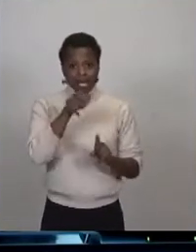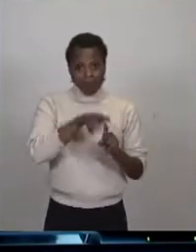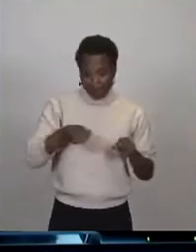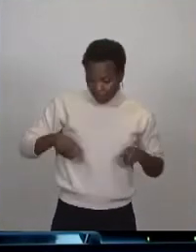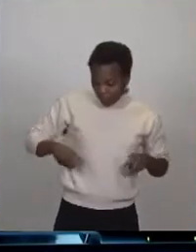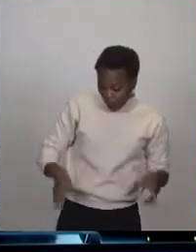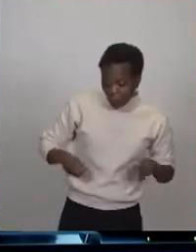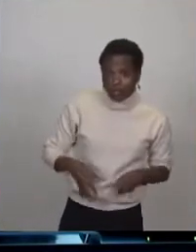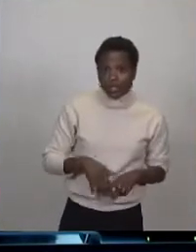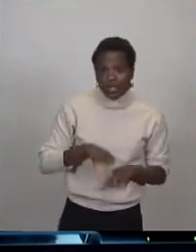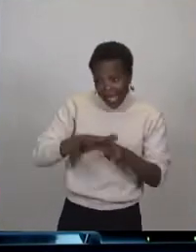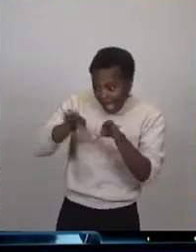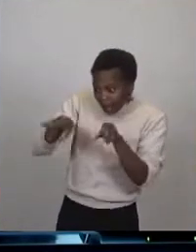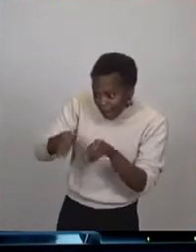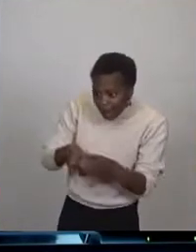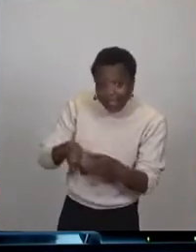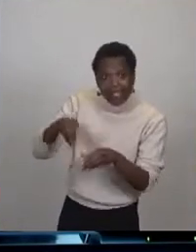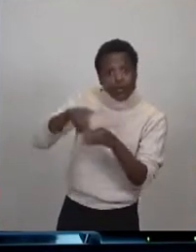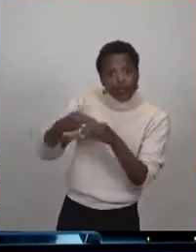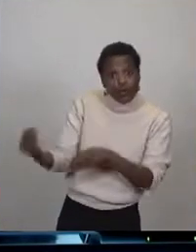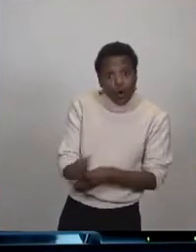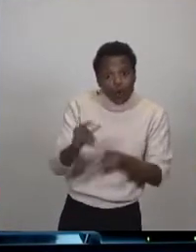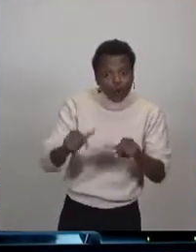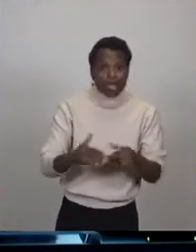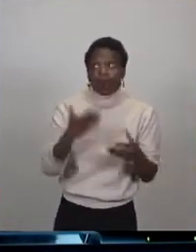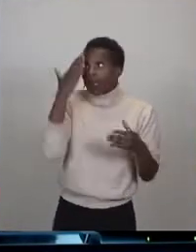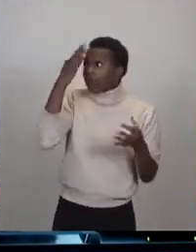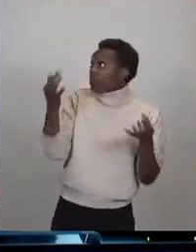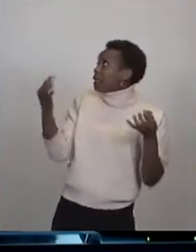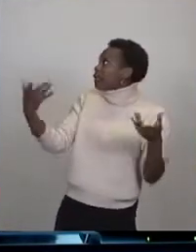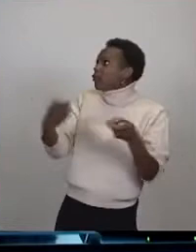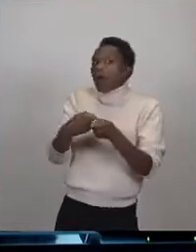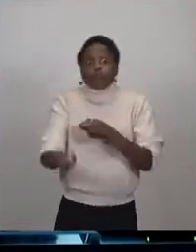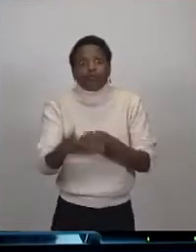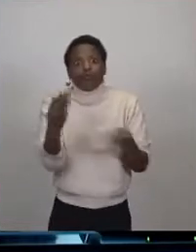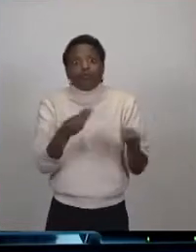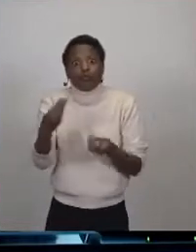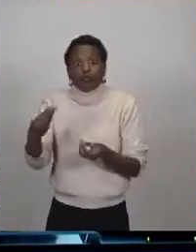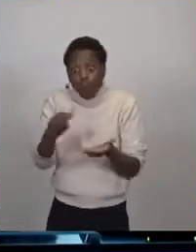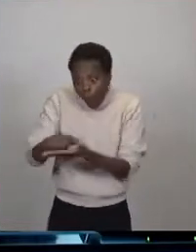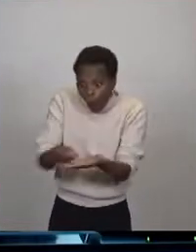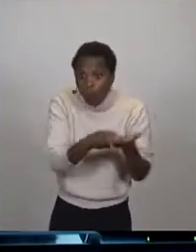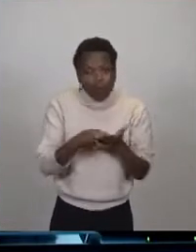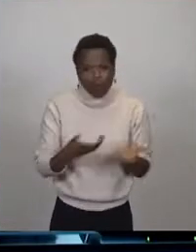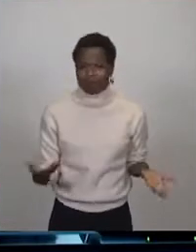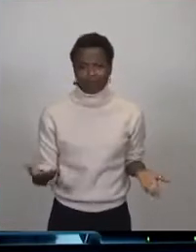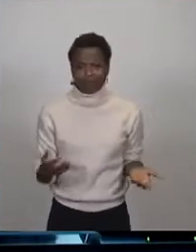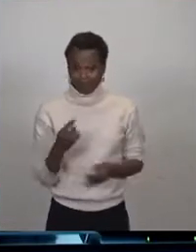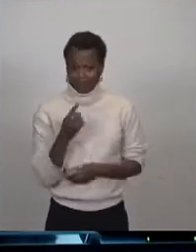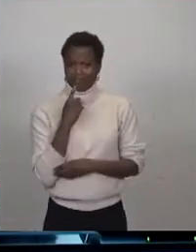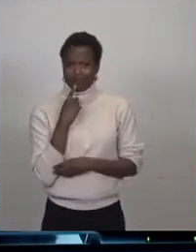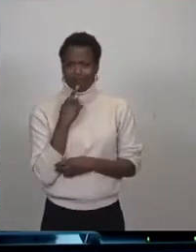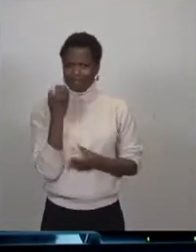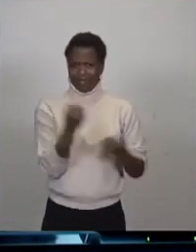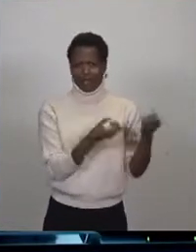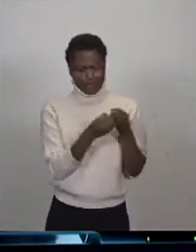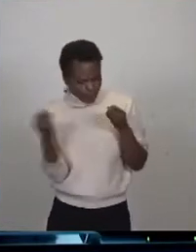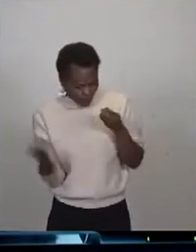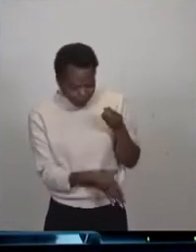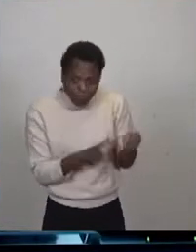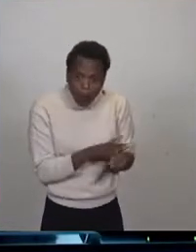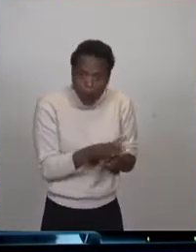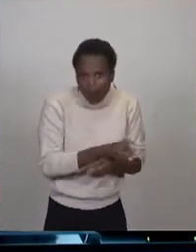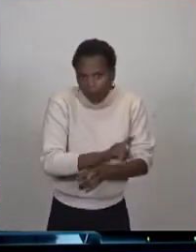enfants, et puis parfois, tout simplement, quand il ne fait pas beau, quand on a des courses à faire. Donc, on ne peut pas complètement ne pas considérer